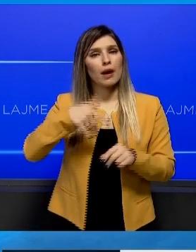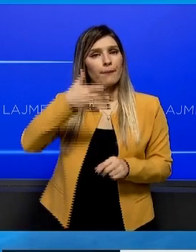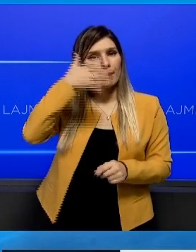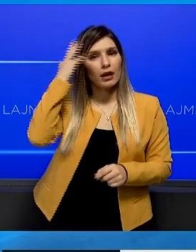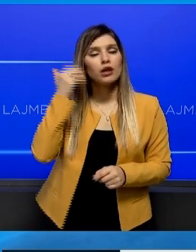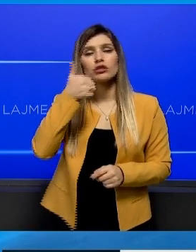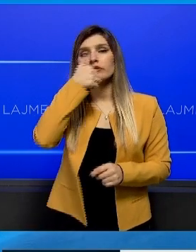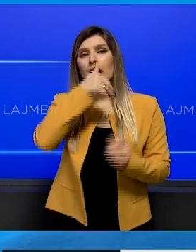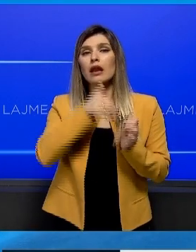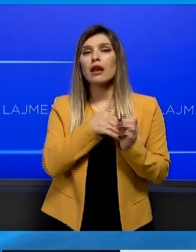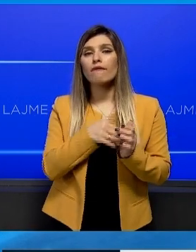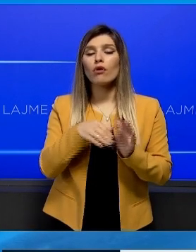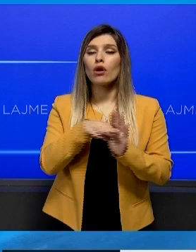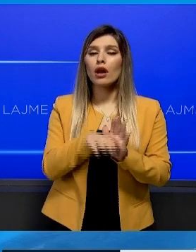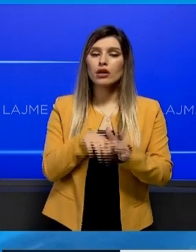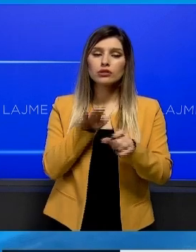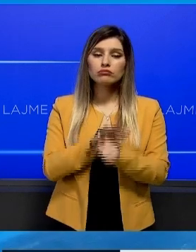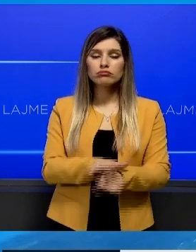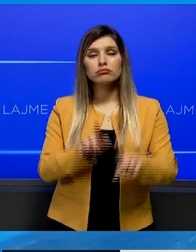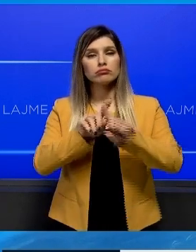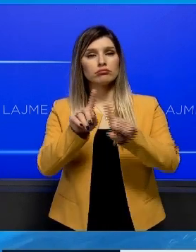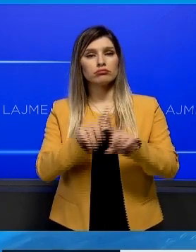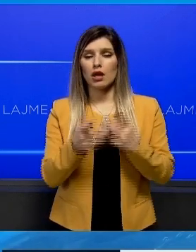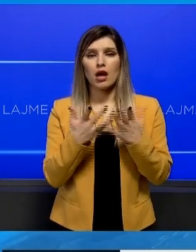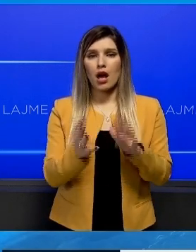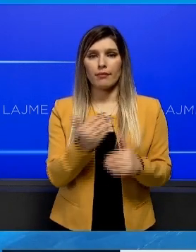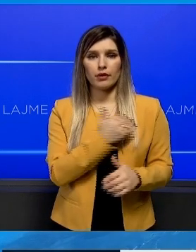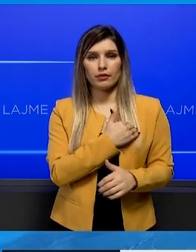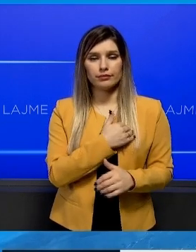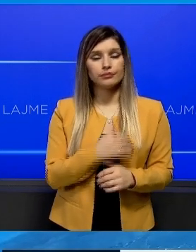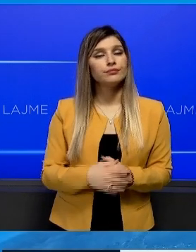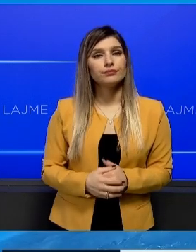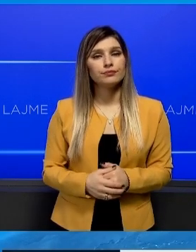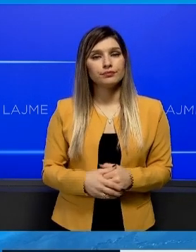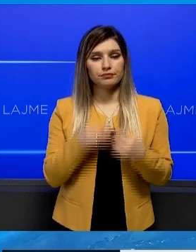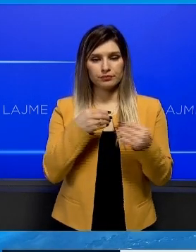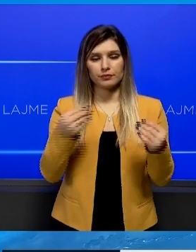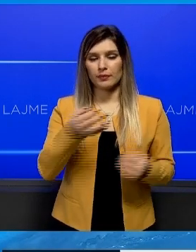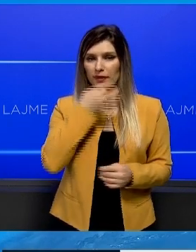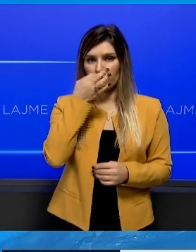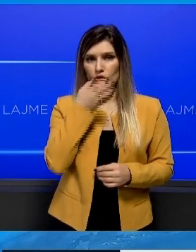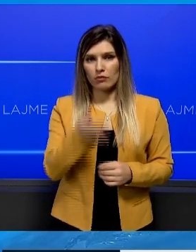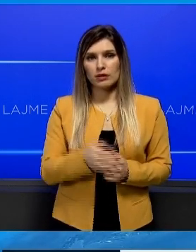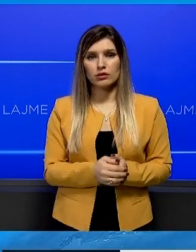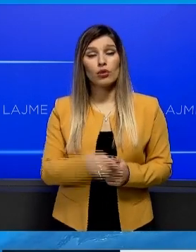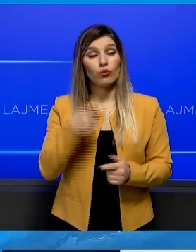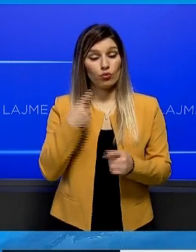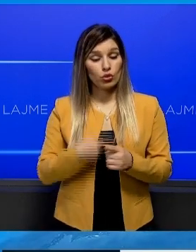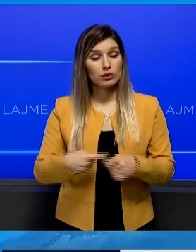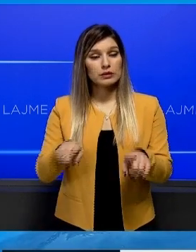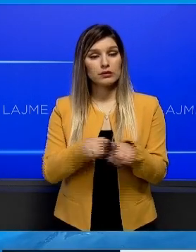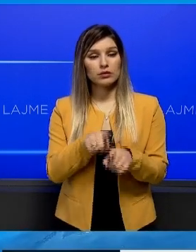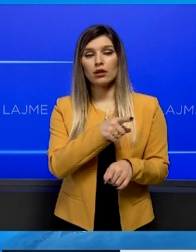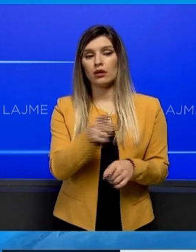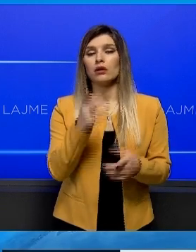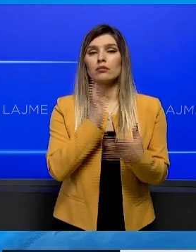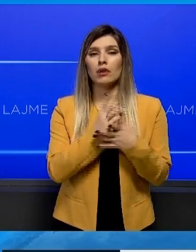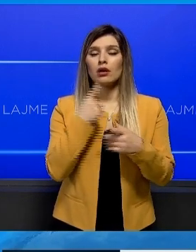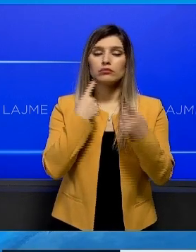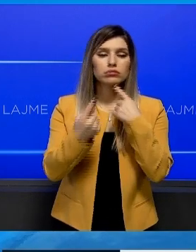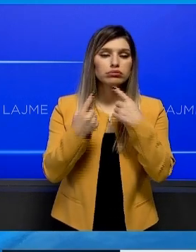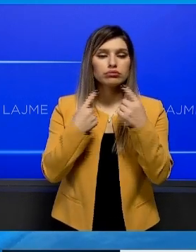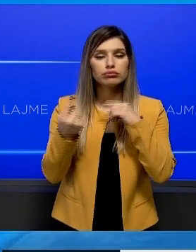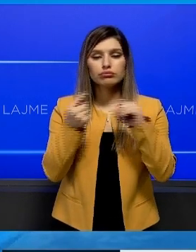qëfar do shkerje eventuale ligjore që mund të këtë ndodhur në rrëtëkë, thuet në njoftim. Po ashtu, palet patën diskutime